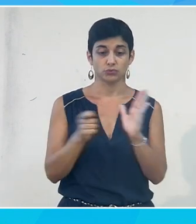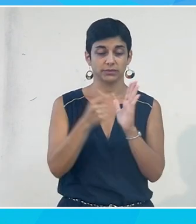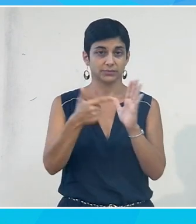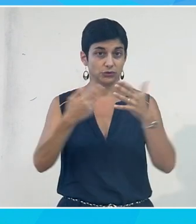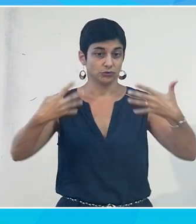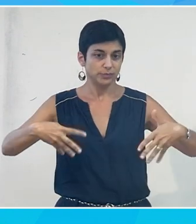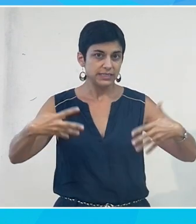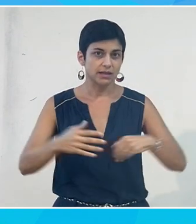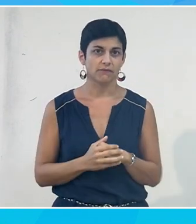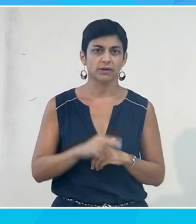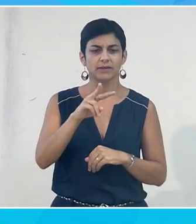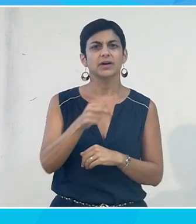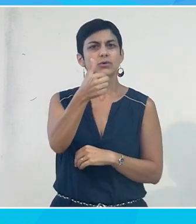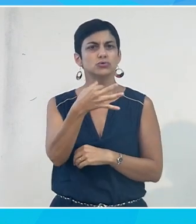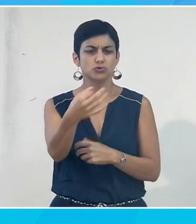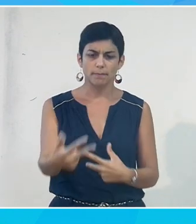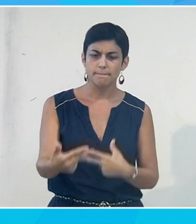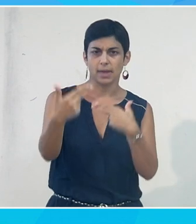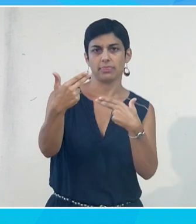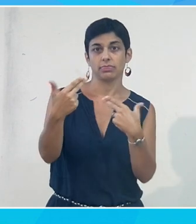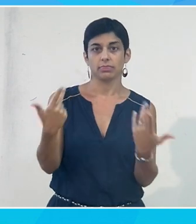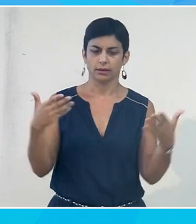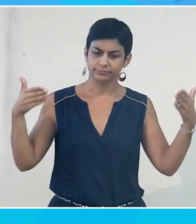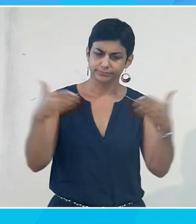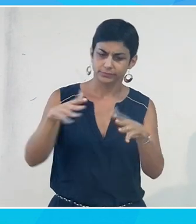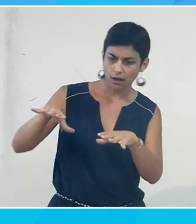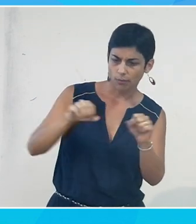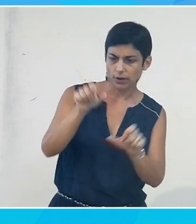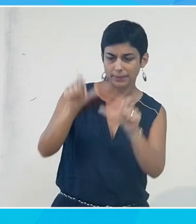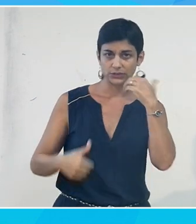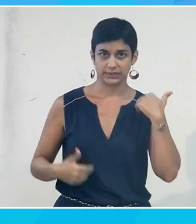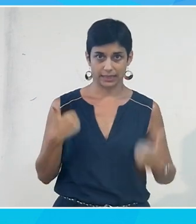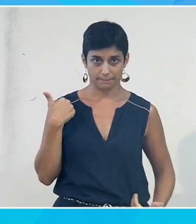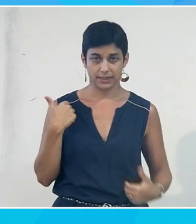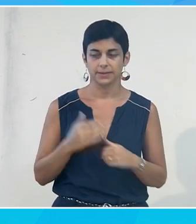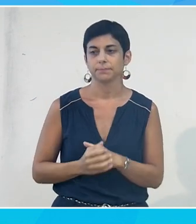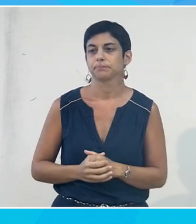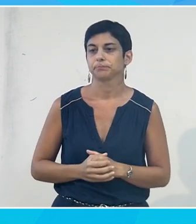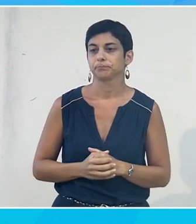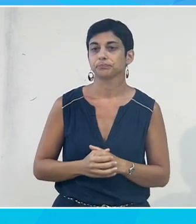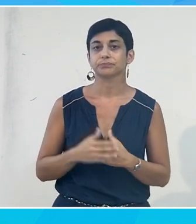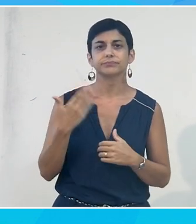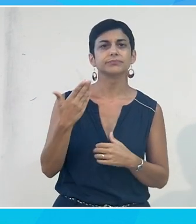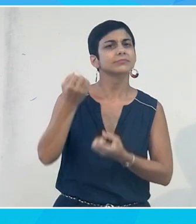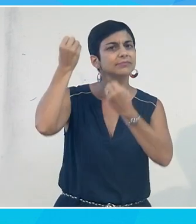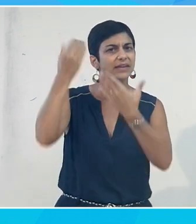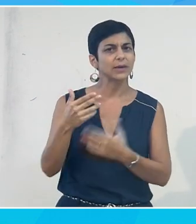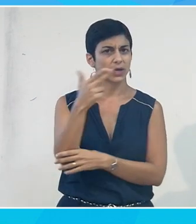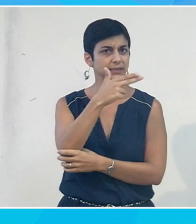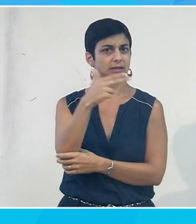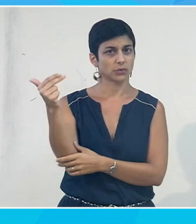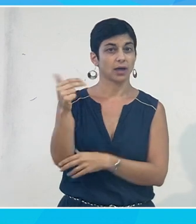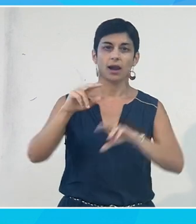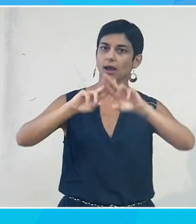action que pendant une semaine, on met en avant l'emploi des travailleurs handicapés. avec, c'est une manifestation nationale, même